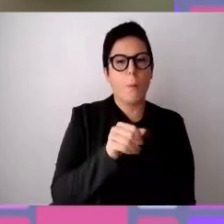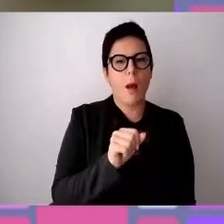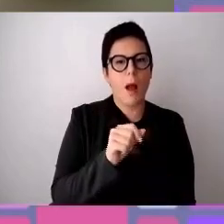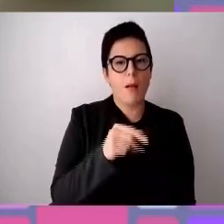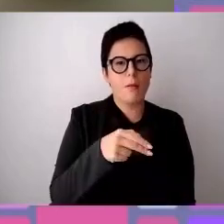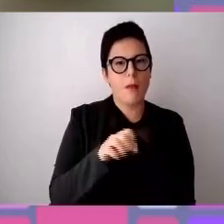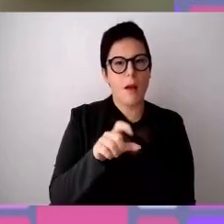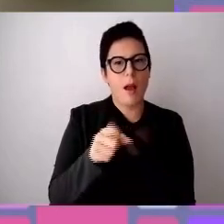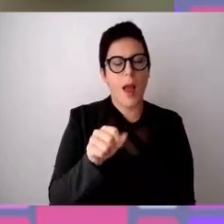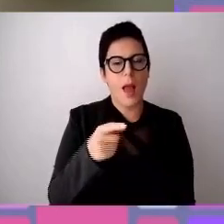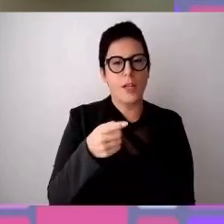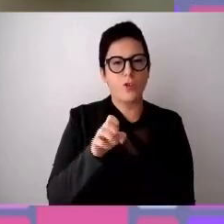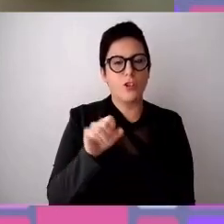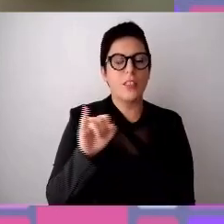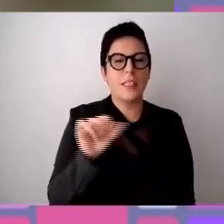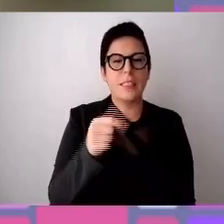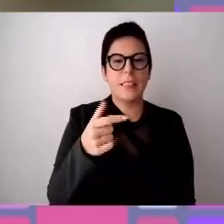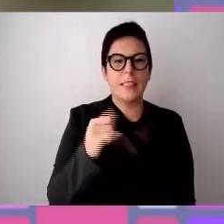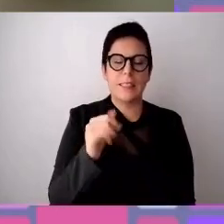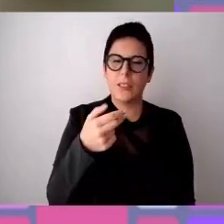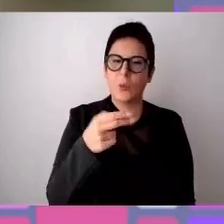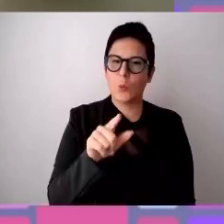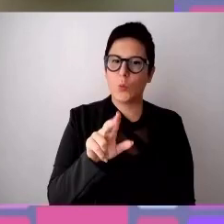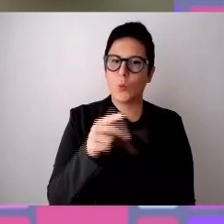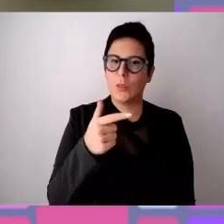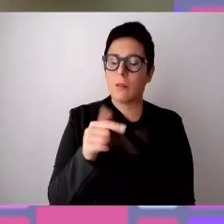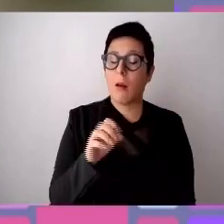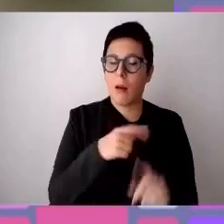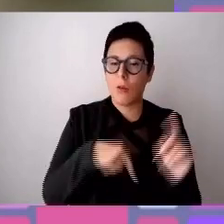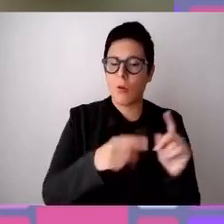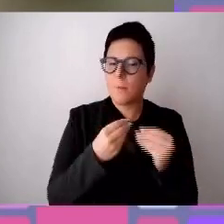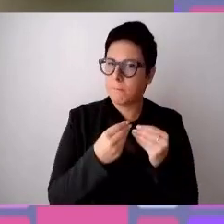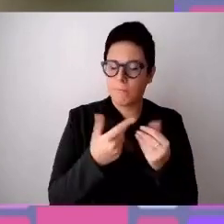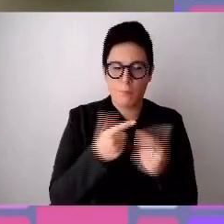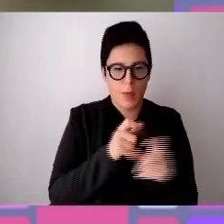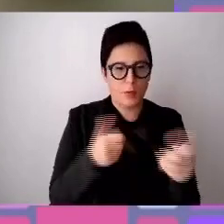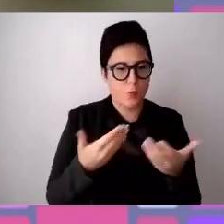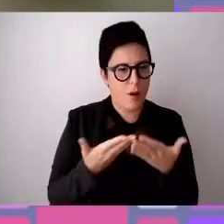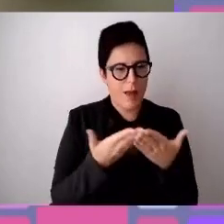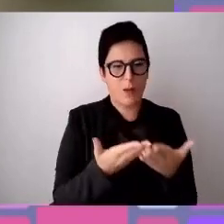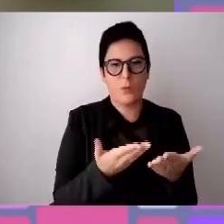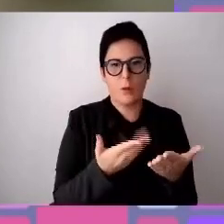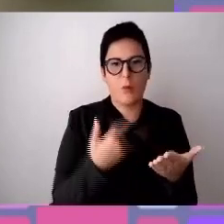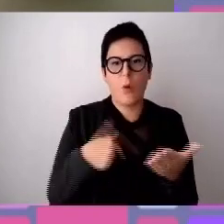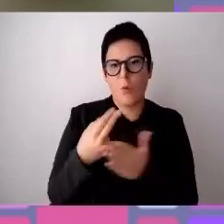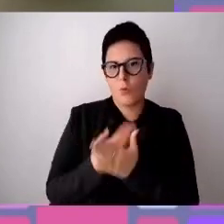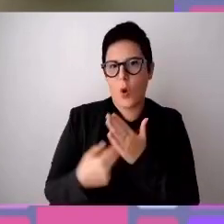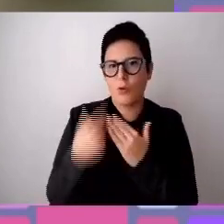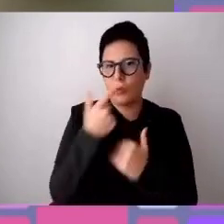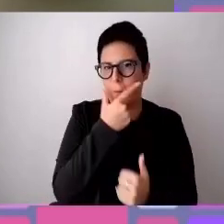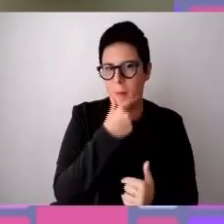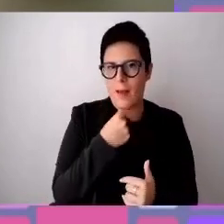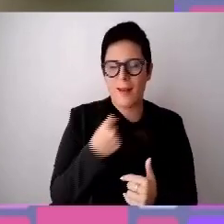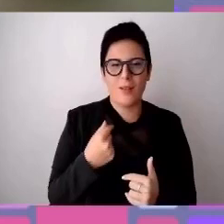su due fronti. Da una parte aiutare le persone, e lo abbiamo fatto in un bel progetto di cui Antonia parlerà anche dopo